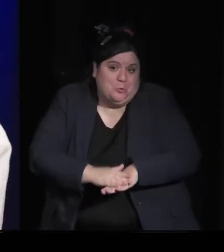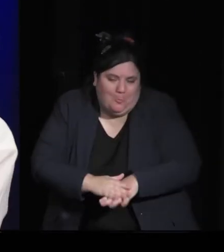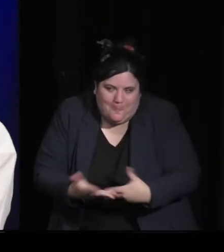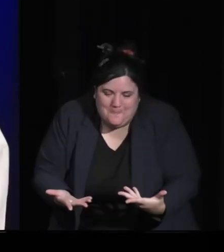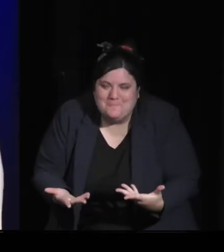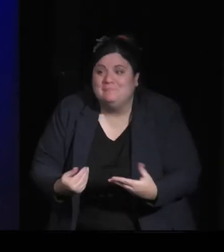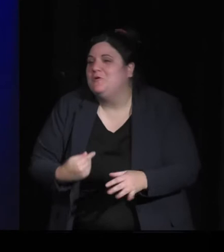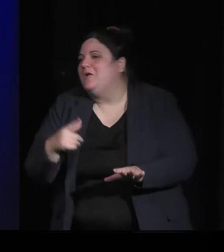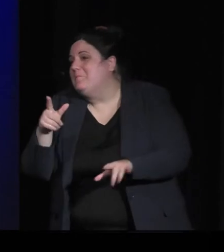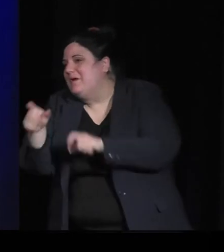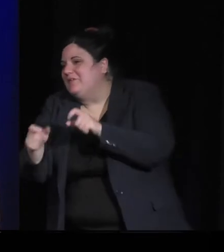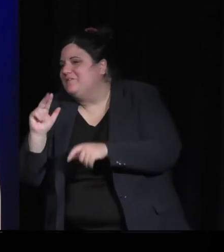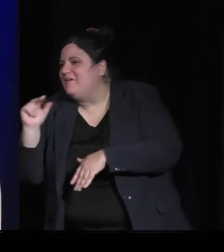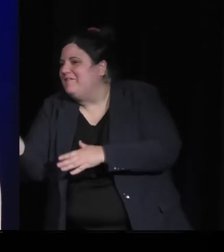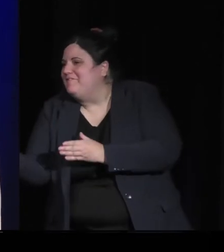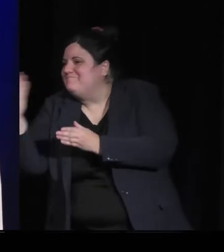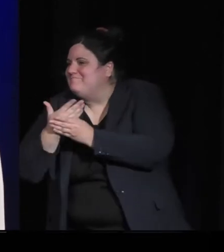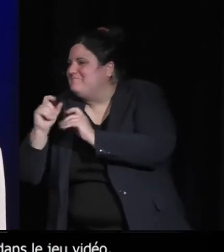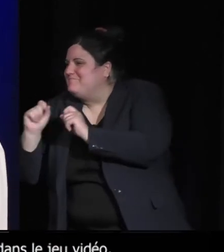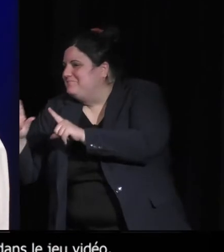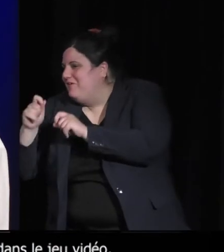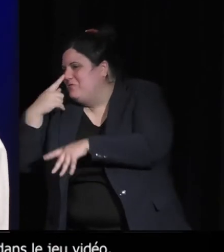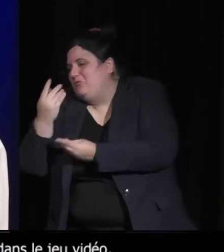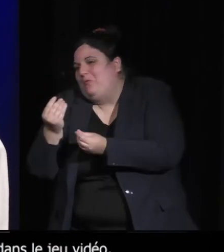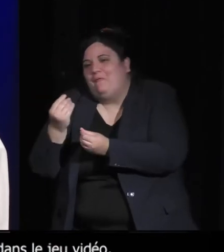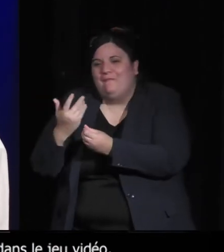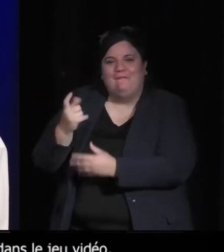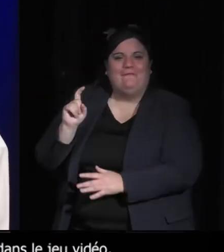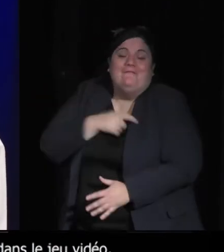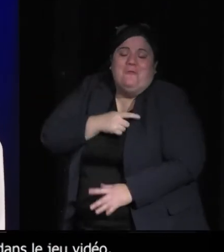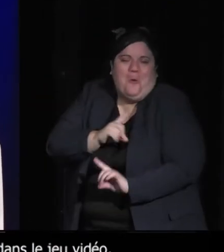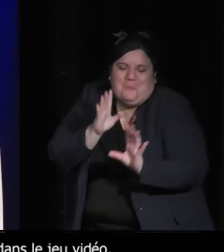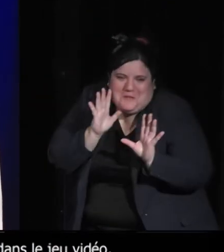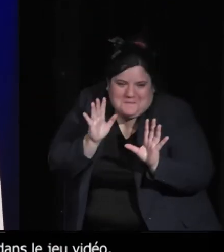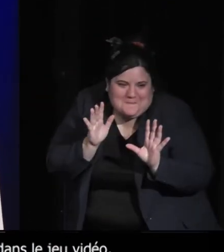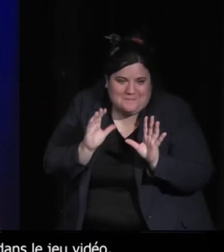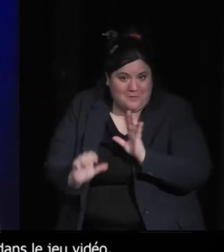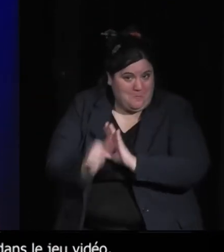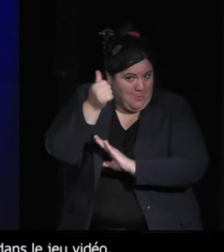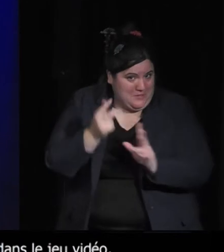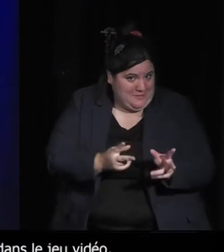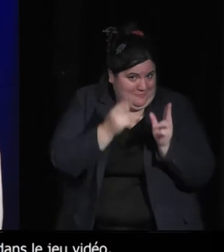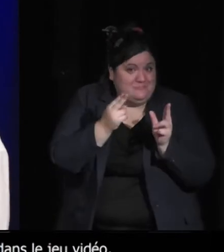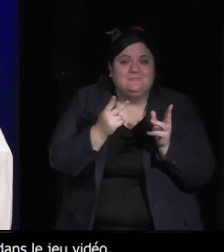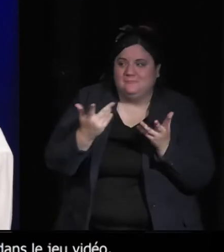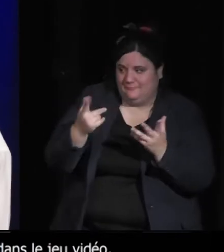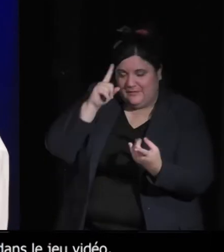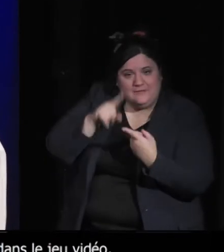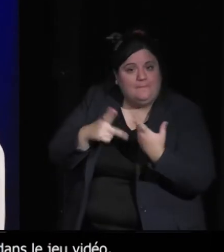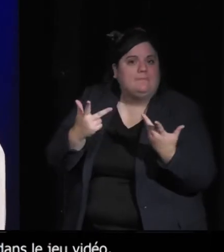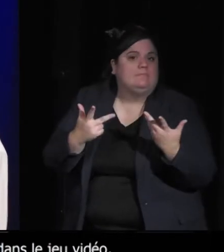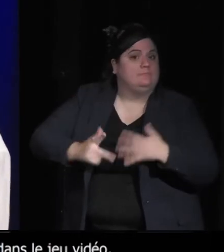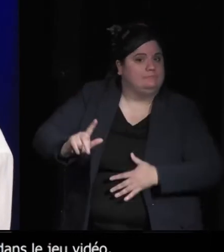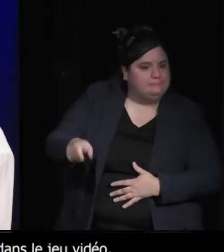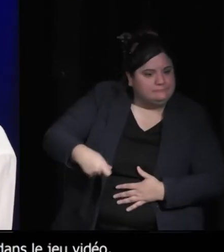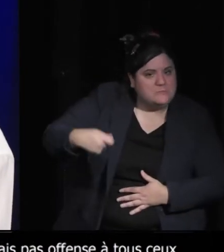après, mais on va commencer à discuter de ce sujet, du rapport au vivant, à la nature dans le jeu